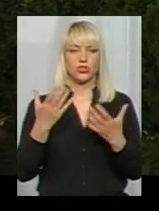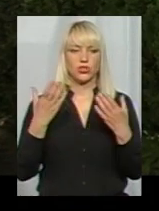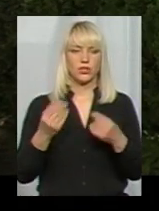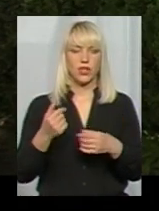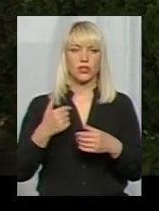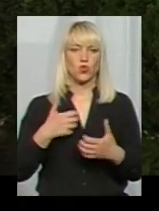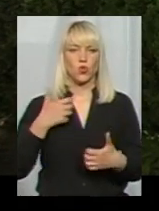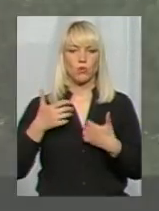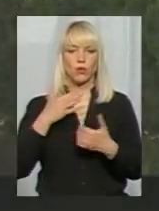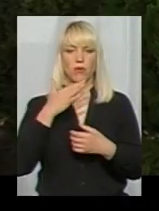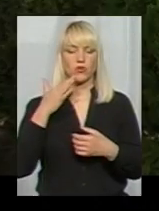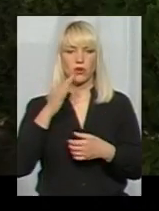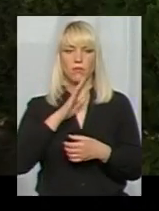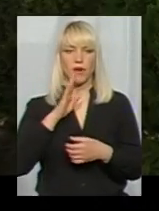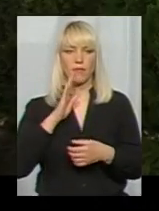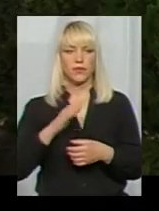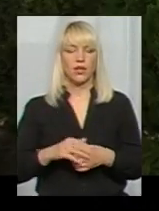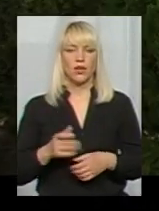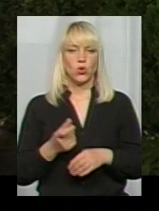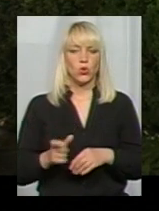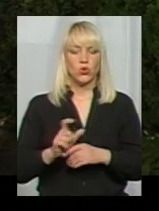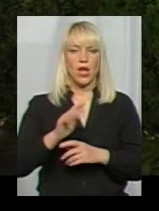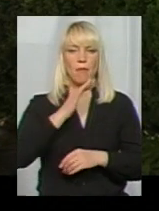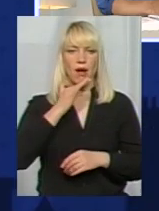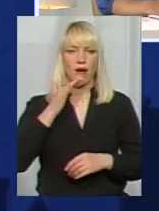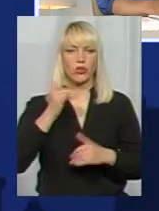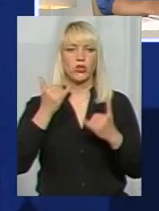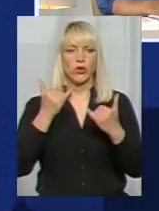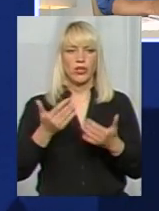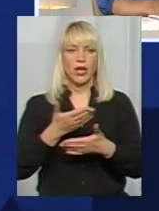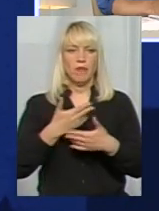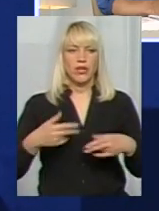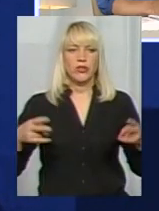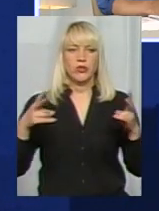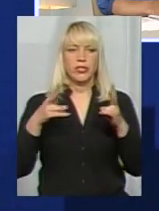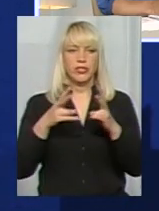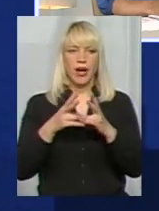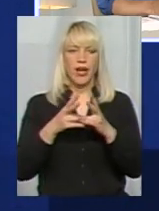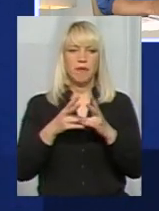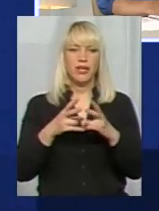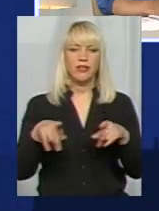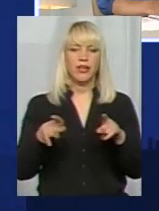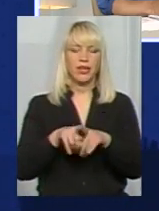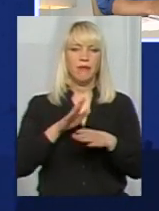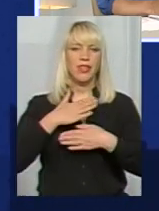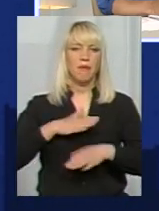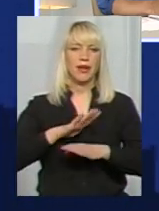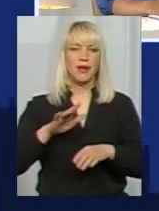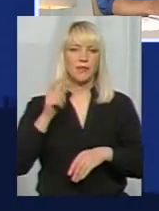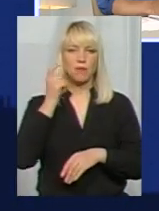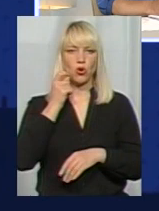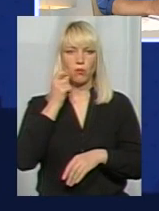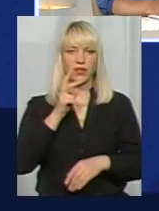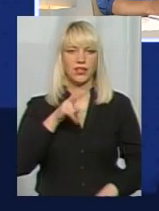день турбує дуже багатьох мам. Дуже багато сьогодні ми зустрічаємося із такими неприємними комахами, як